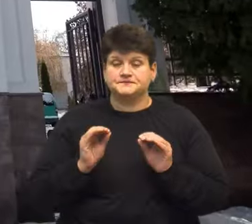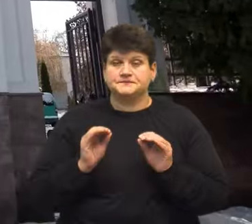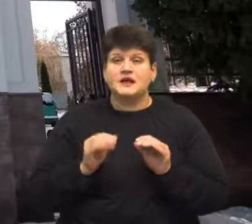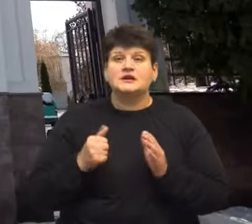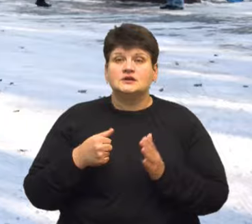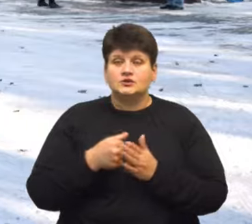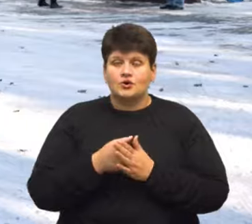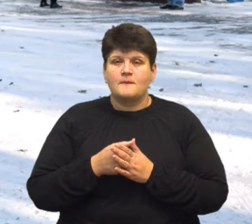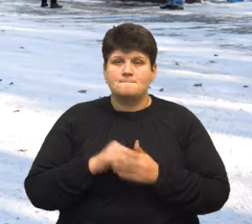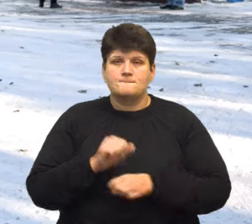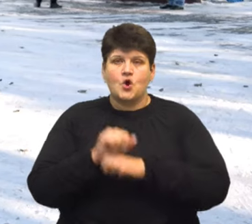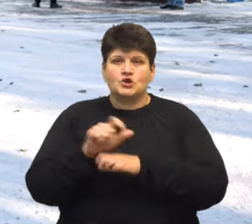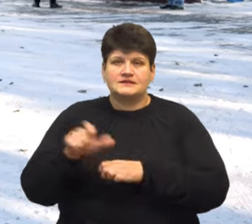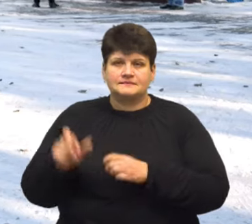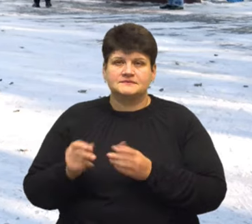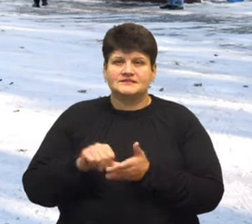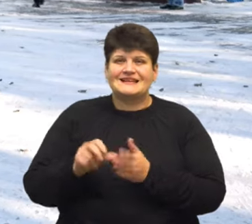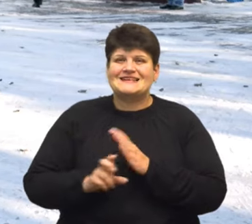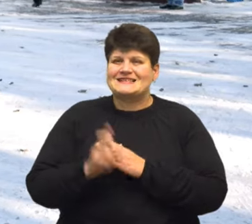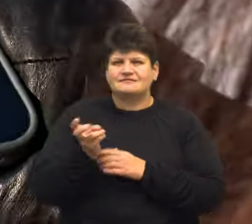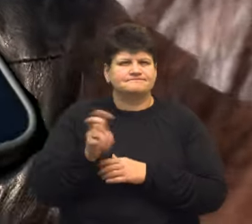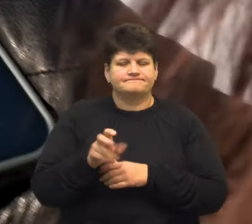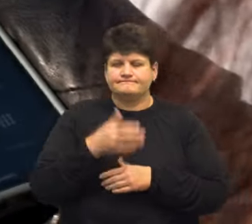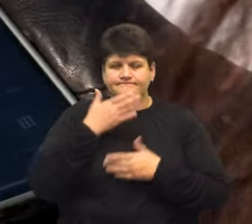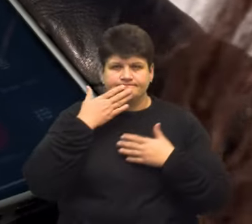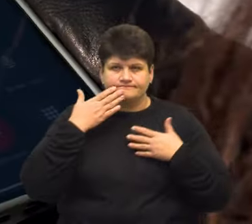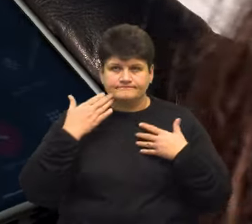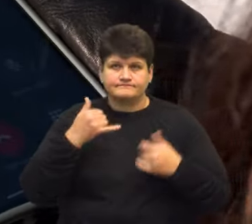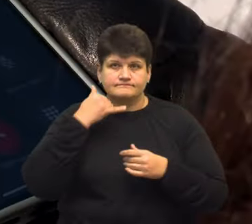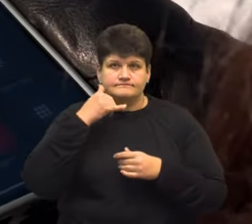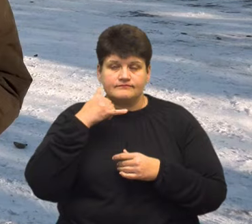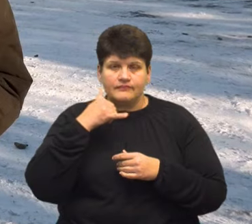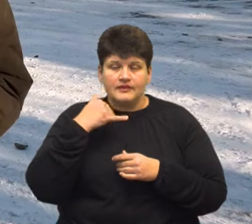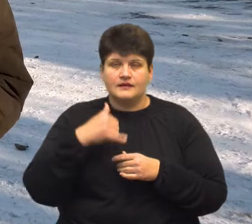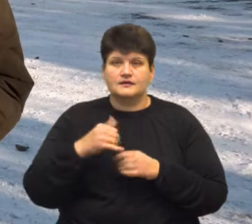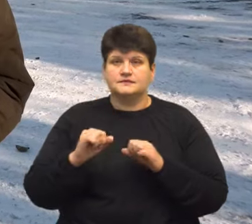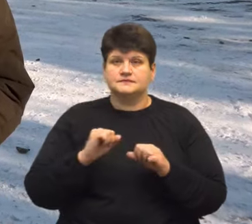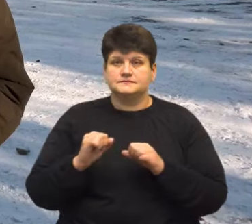представники церкви не вийшли. Ми телефонували до секретаря тернопільської єпархії УПЦ Стефана Балана.